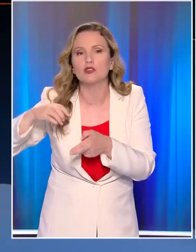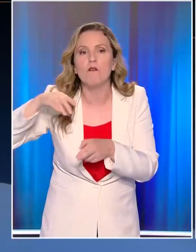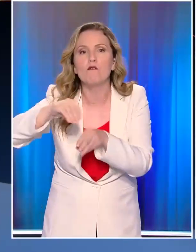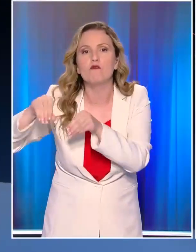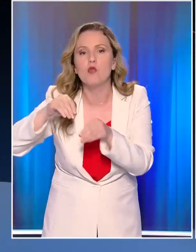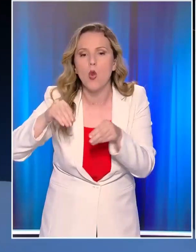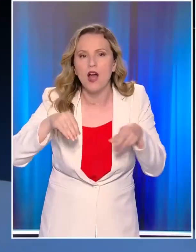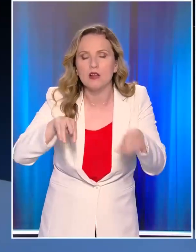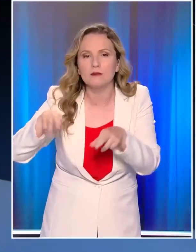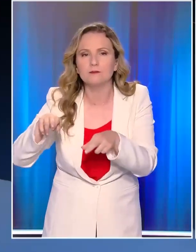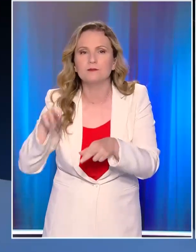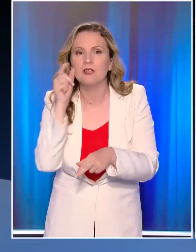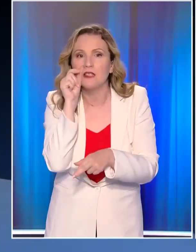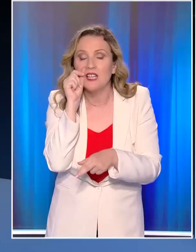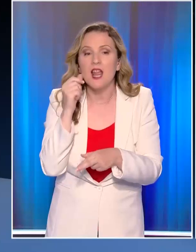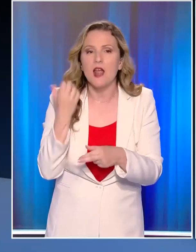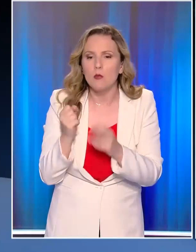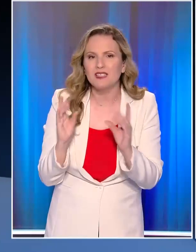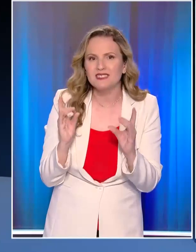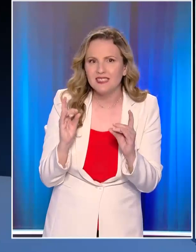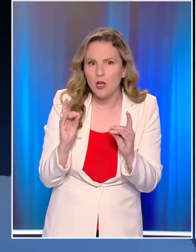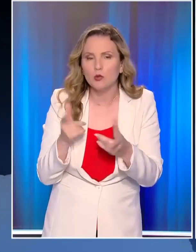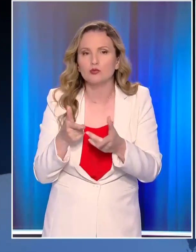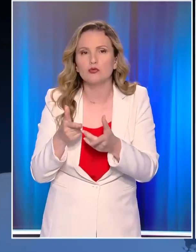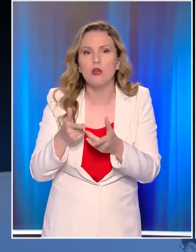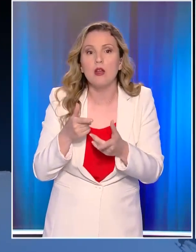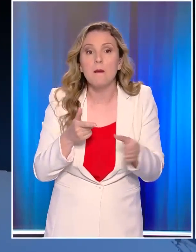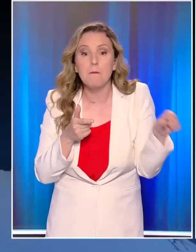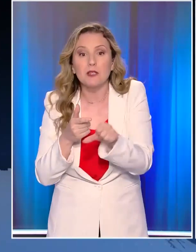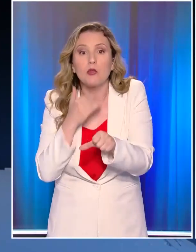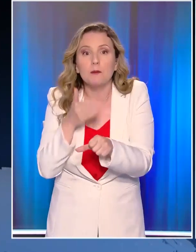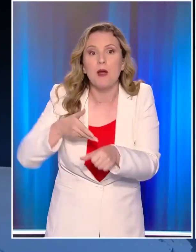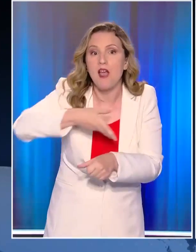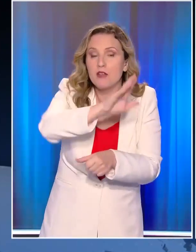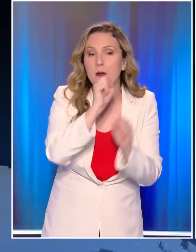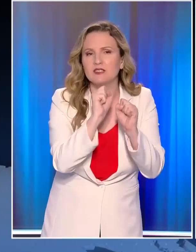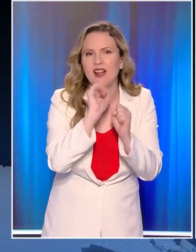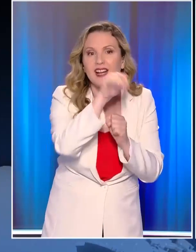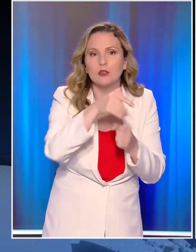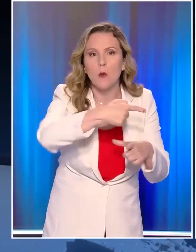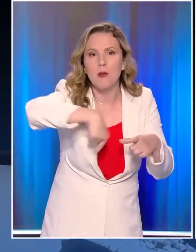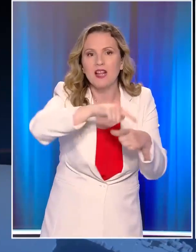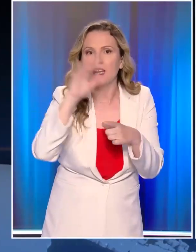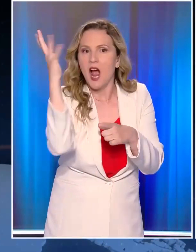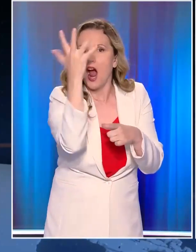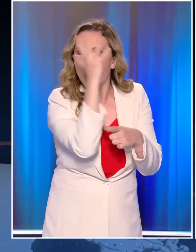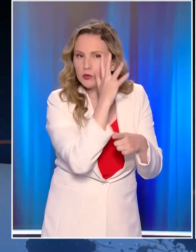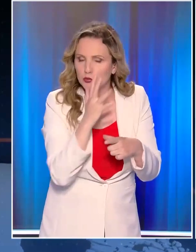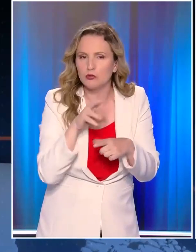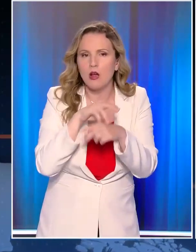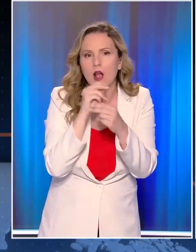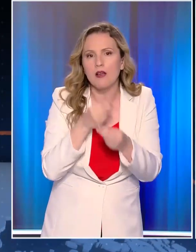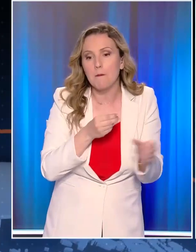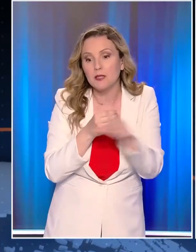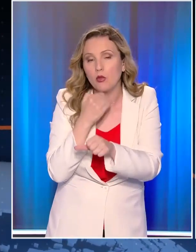έρθουμε στο σπίτι, είχαμε τα σκυλιά εδώ, μα δεν μας αφήναν να έρθουμε. Μας είχαν πάει κάτω στην πλατεία άλσους. Οι εκενώσεις ήταν